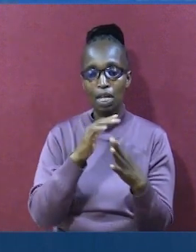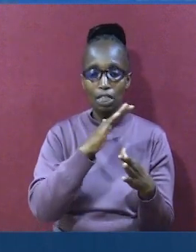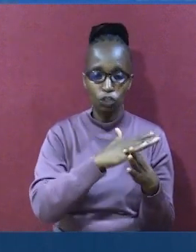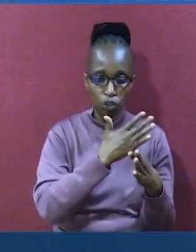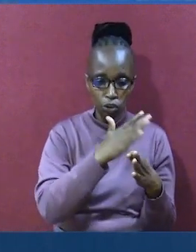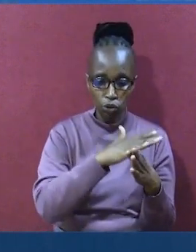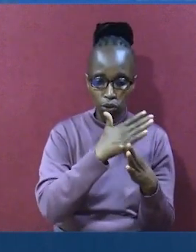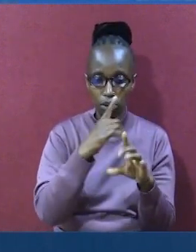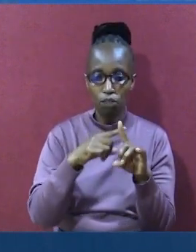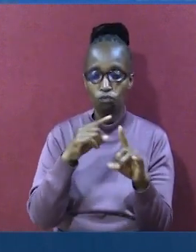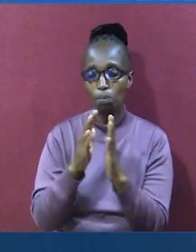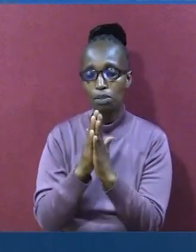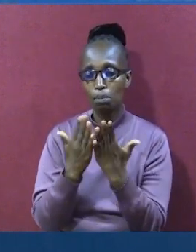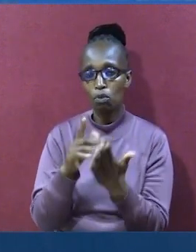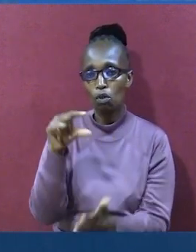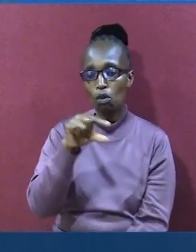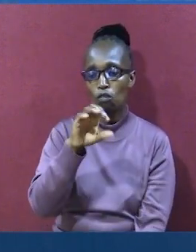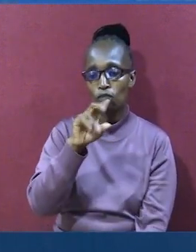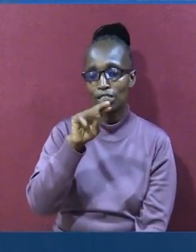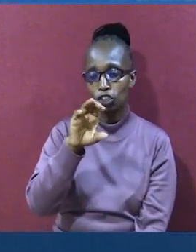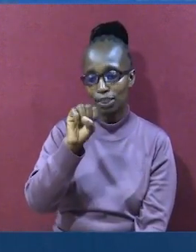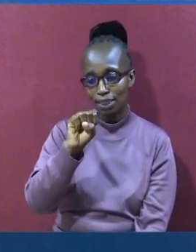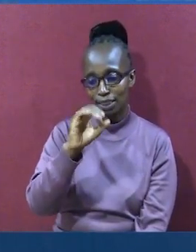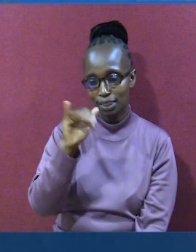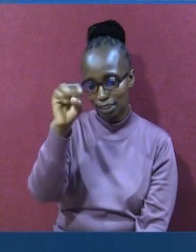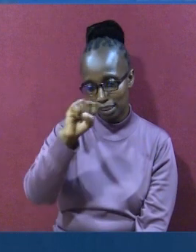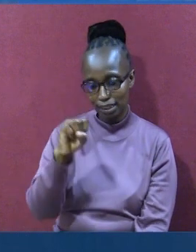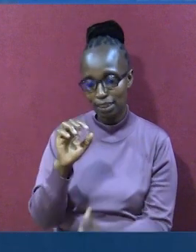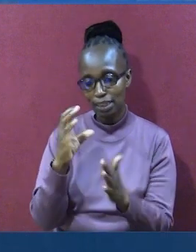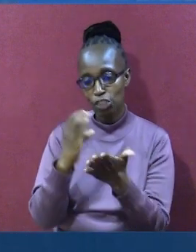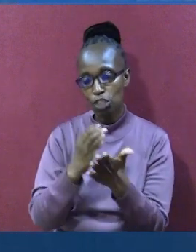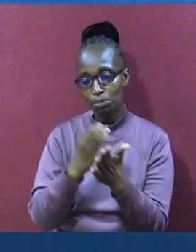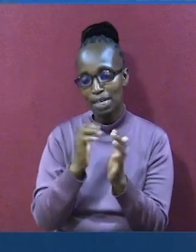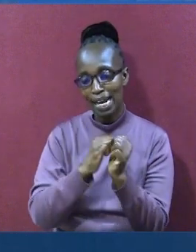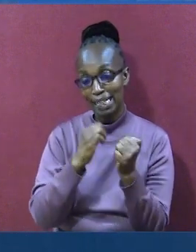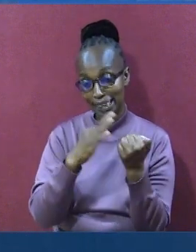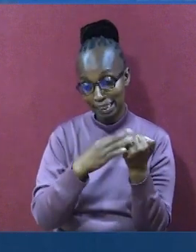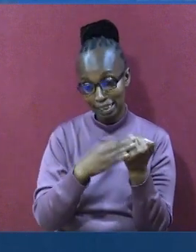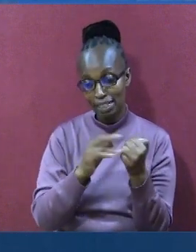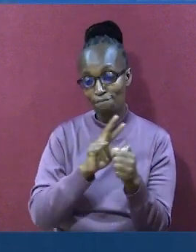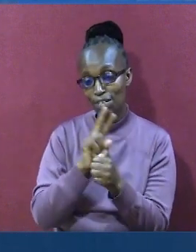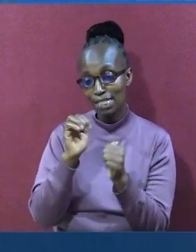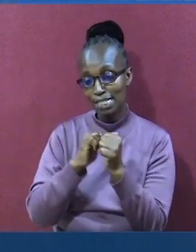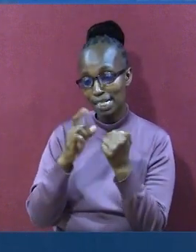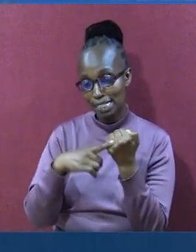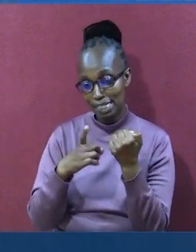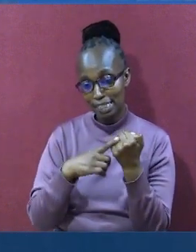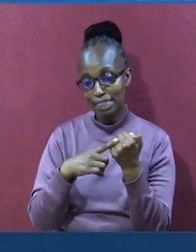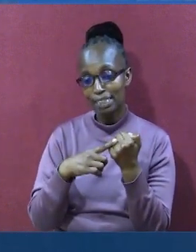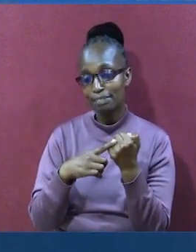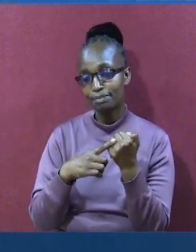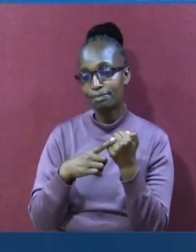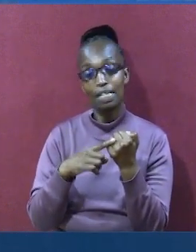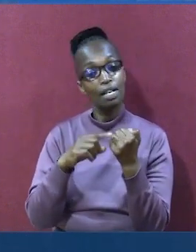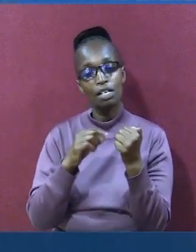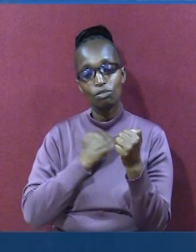Tutali soma katika kitabu cha muanzo kuminanani. Mstari wa sita. Tufike mstari